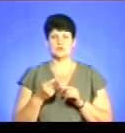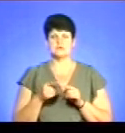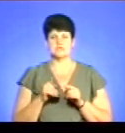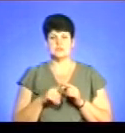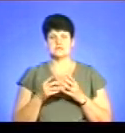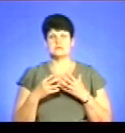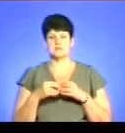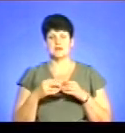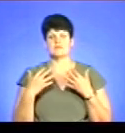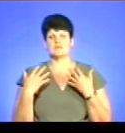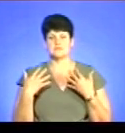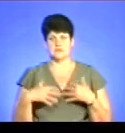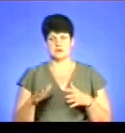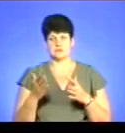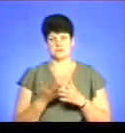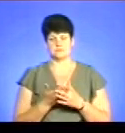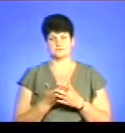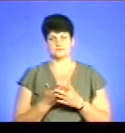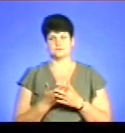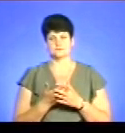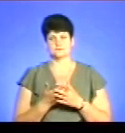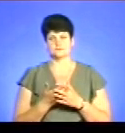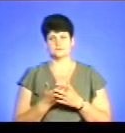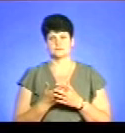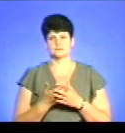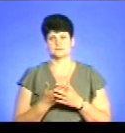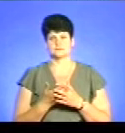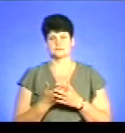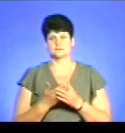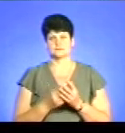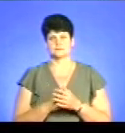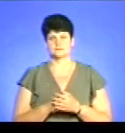не має право на отримання житлової субсидії.